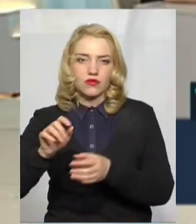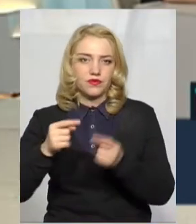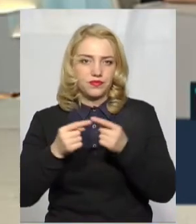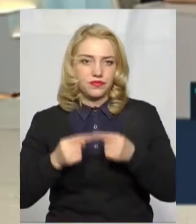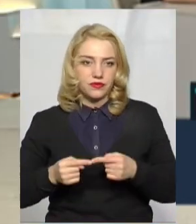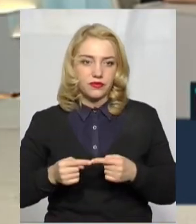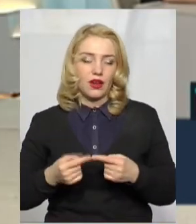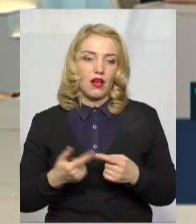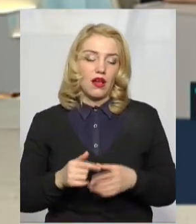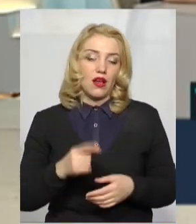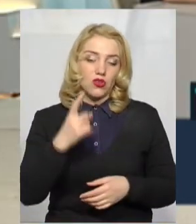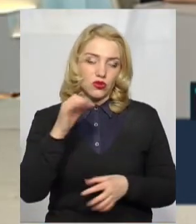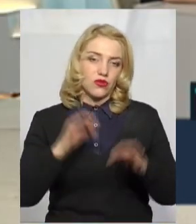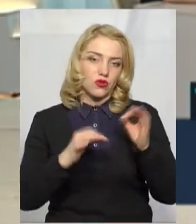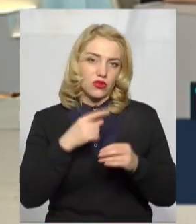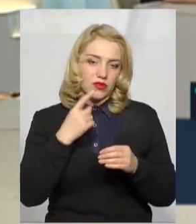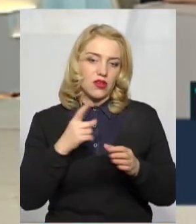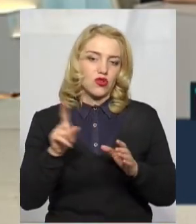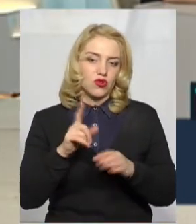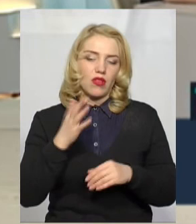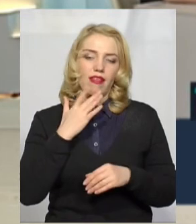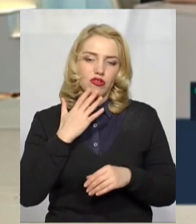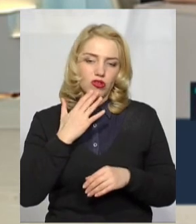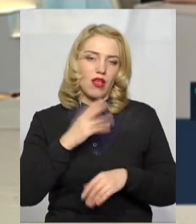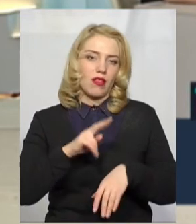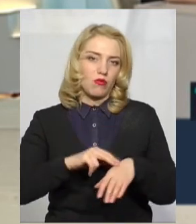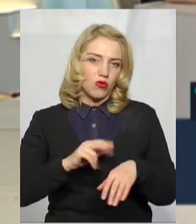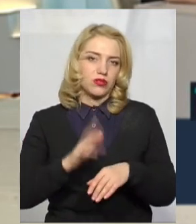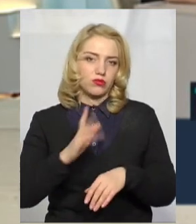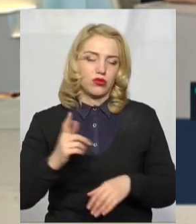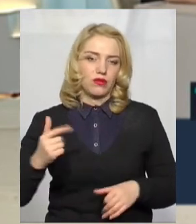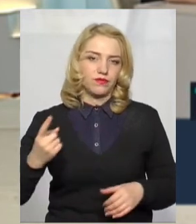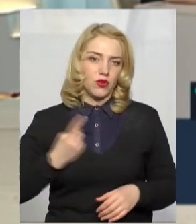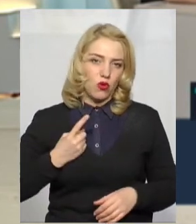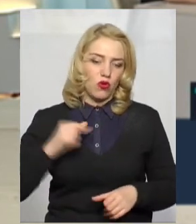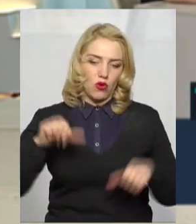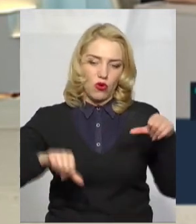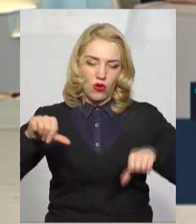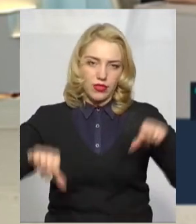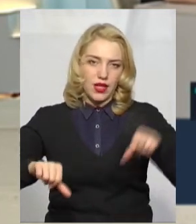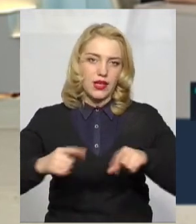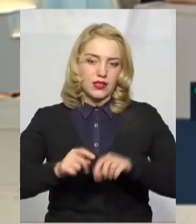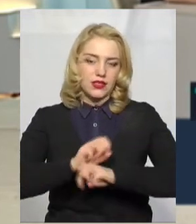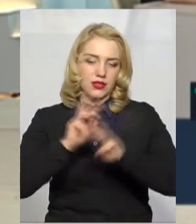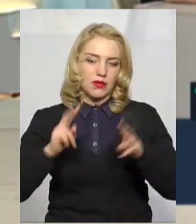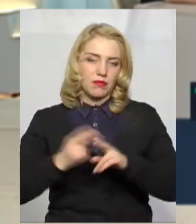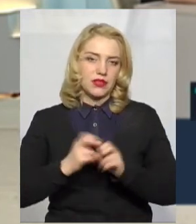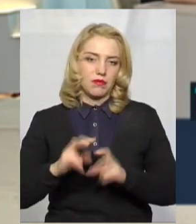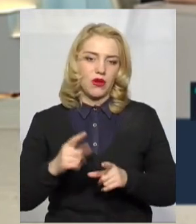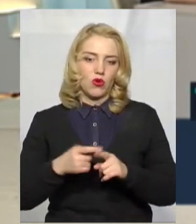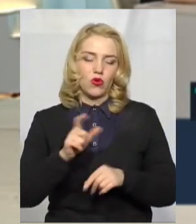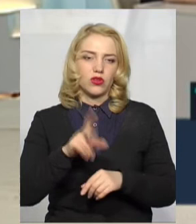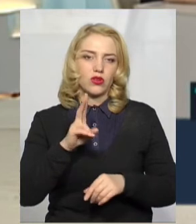обов'язків в Національній поліції буде входити охорона цих місць, а так і забезпечення безпеки тих громадян, які знаходяться на обсервації.